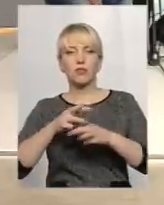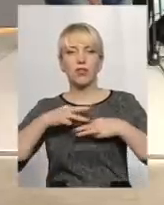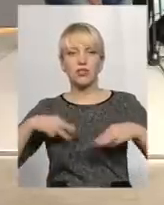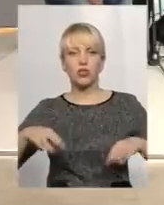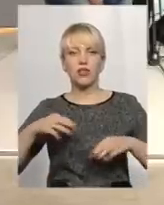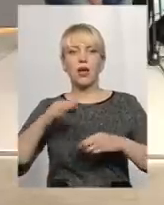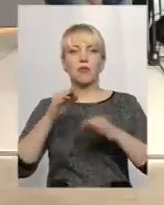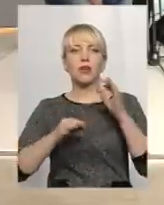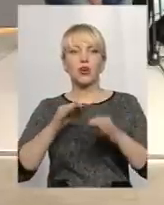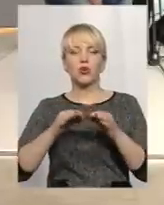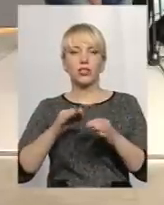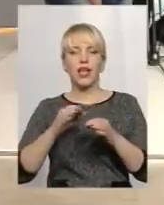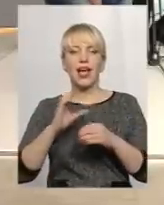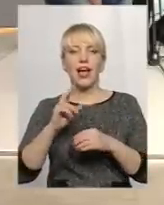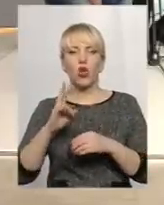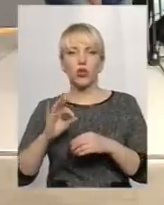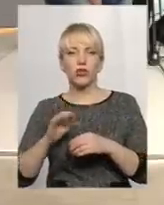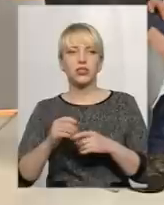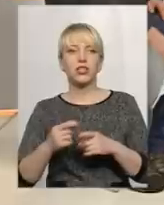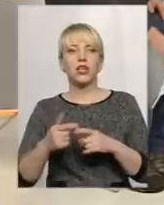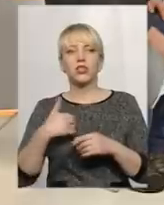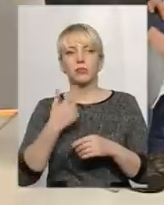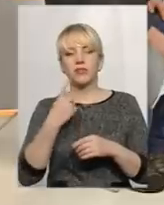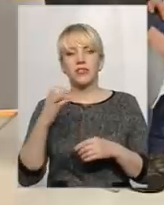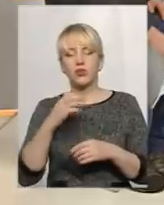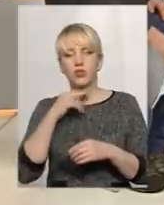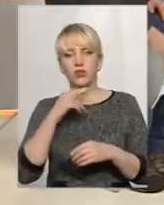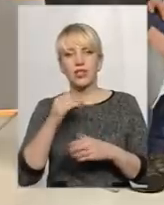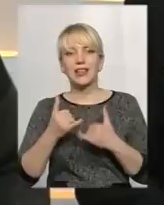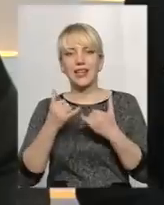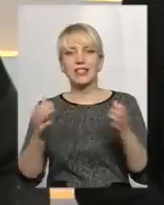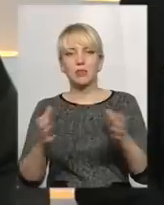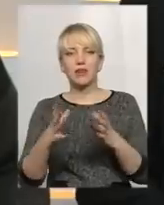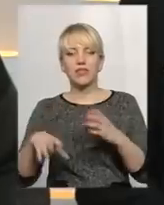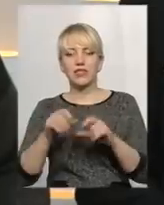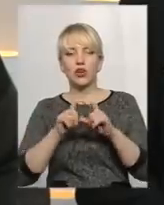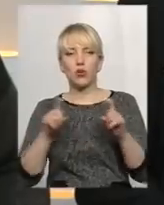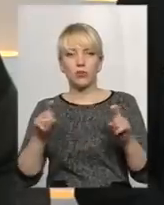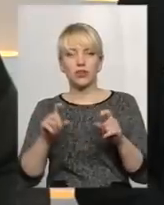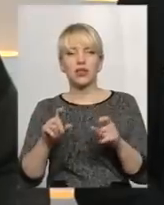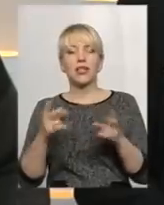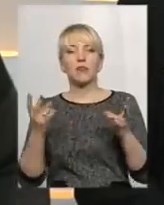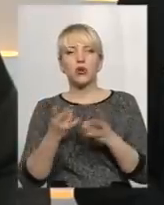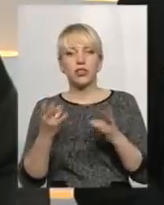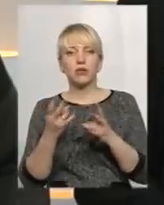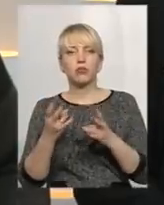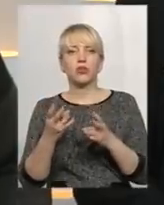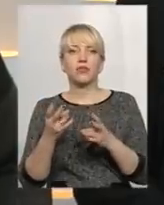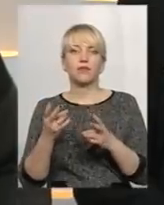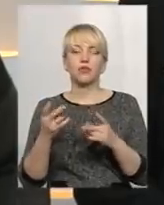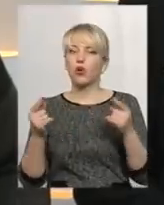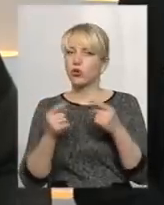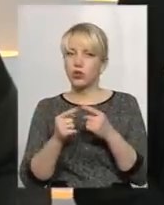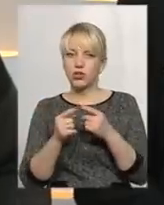ресурсів. І хотіло собі ще буквально 2 секунд зауважити. Для збереження всіх об'єктів правонапівного фонду потрібно однозначно